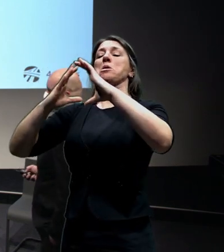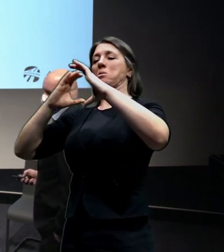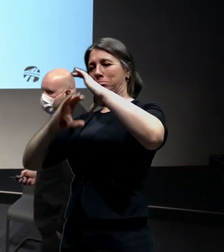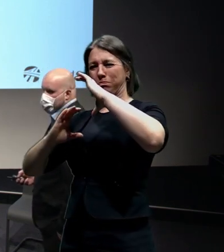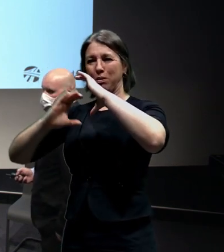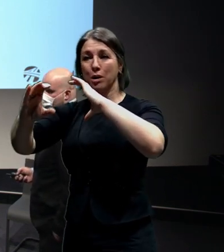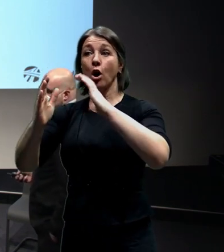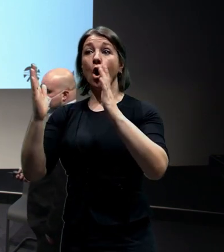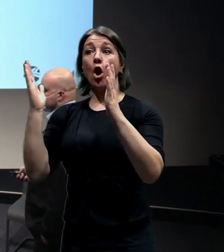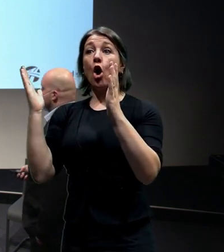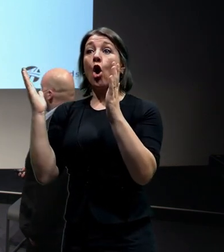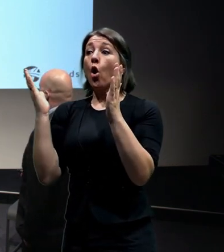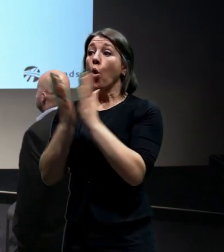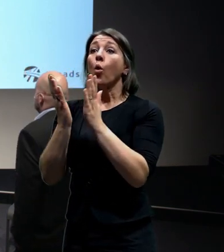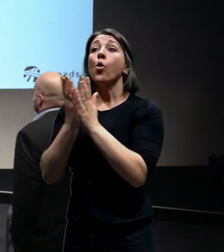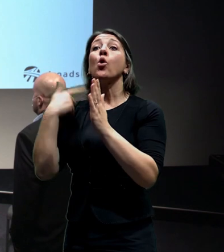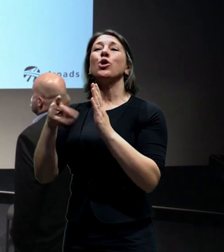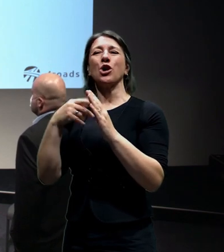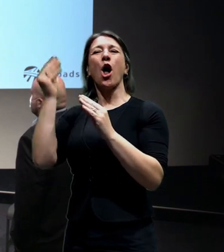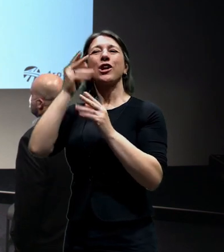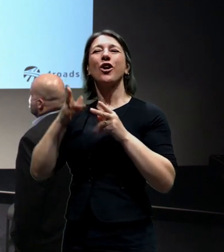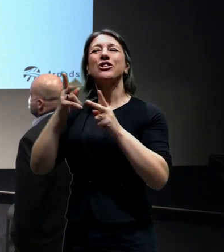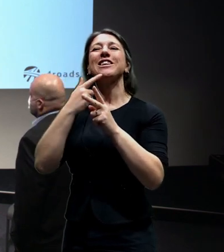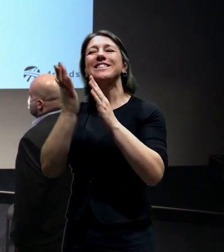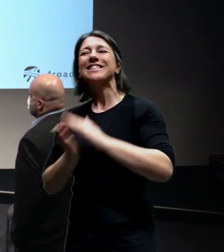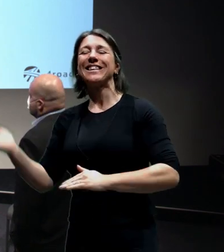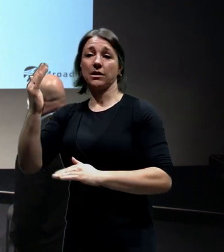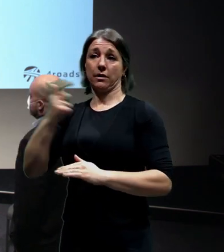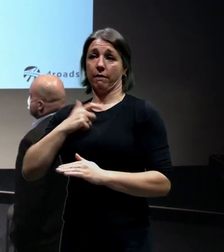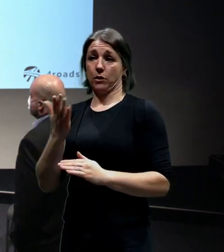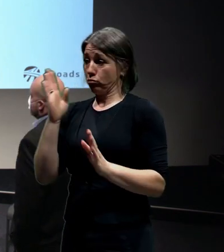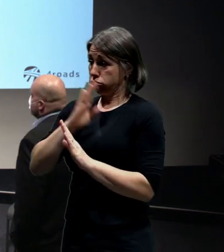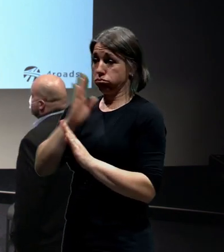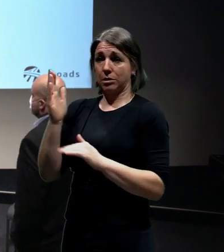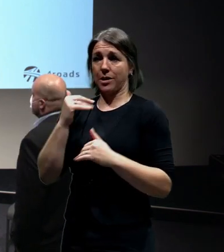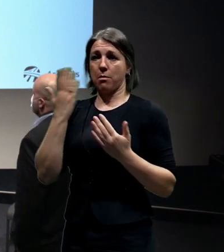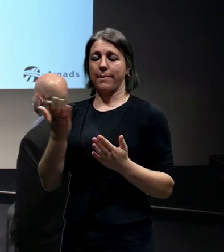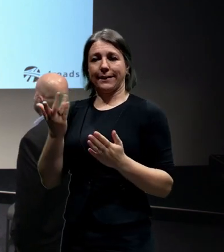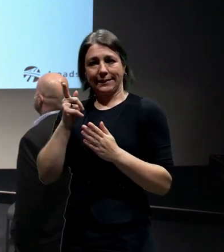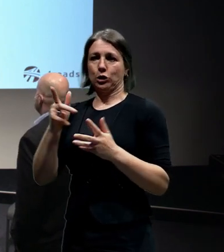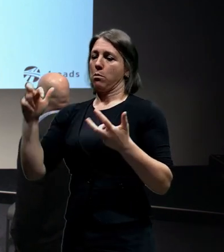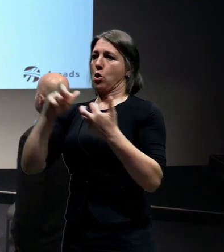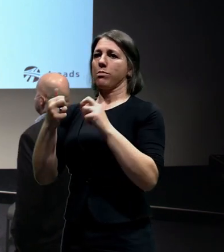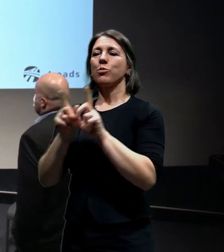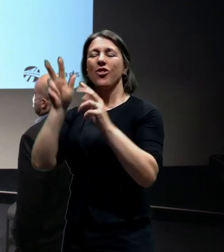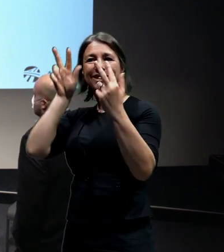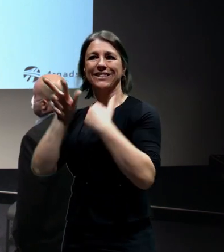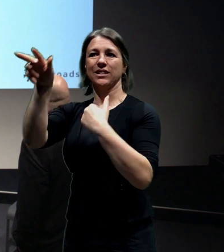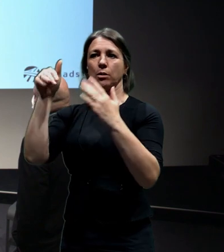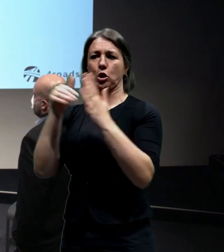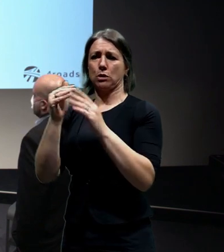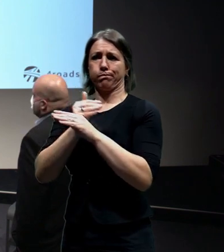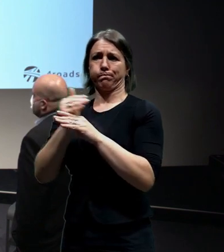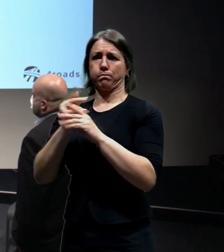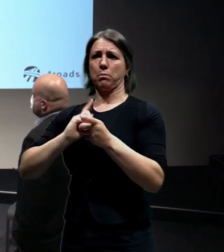Holešovičkách, která nemá objíznou trasu. Tohle je samozřejmě jeden z aspektů, který je velmi problematický a pak to jsou